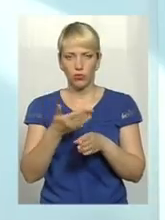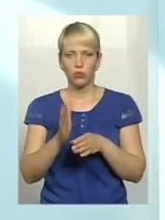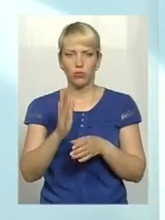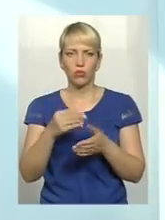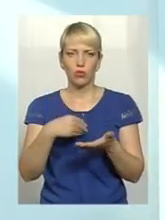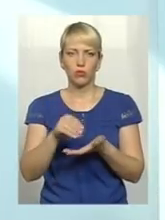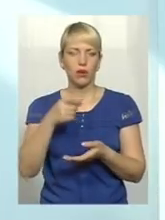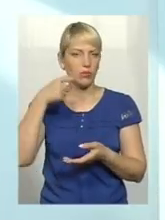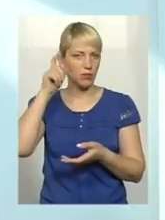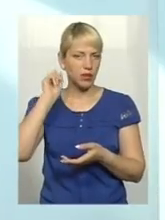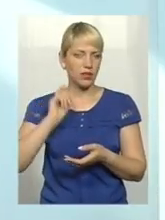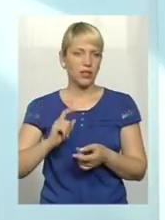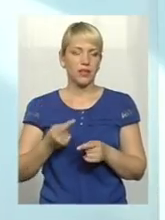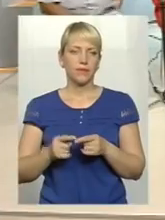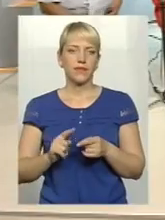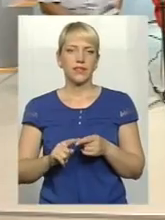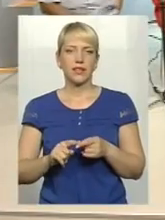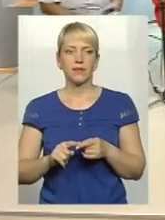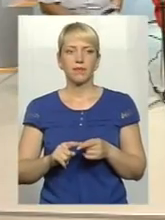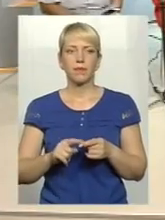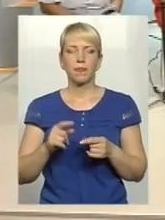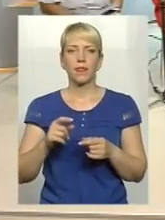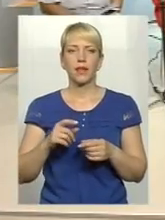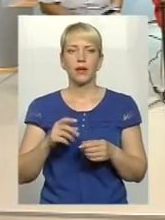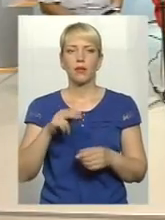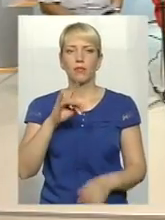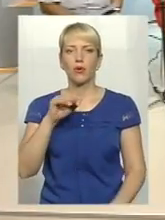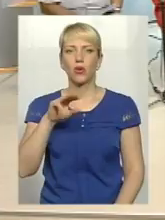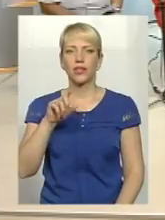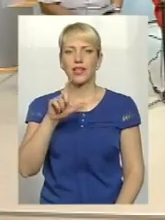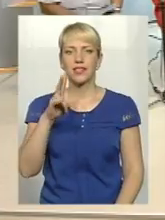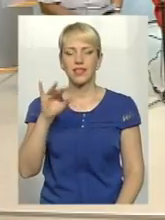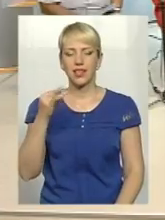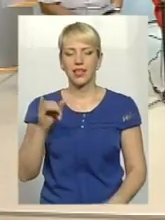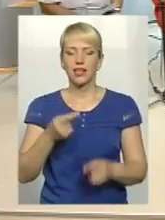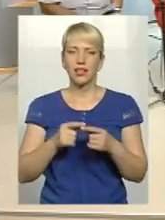апаратів. Тобто, в принципі, наш протезний центр? Це окремо.